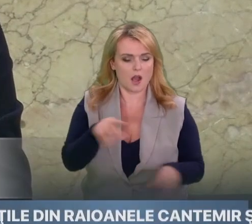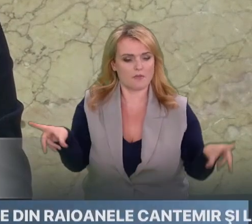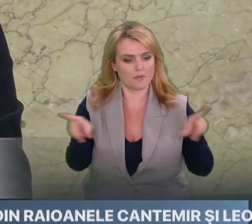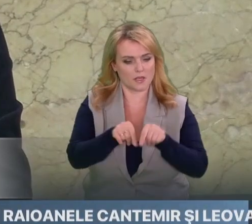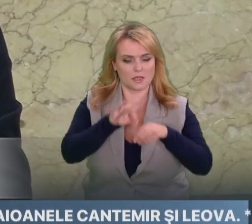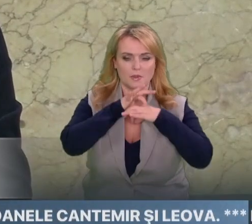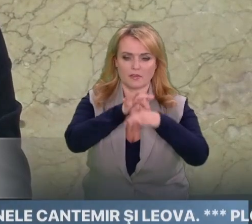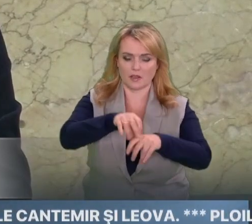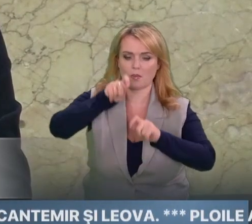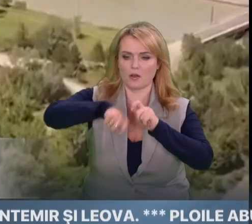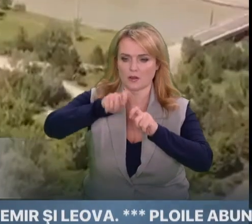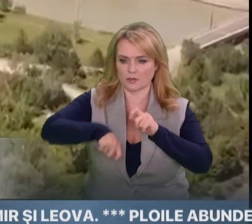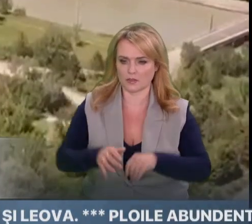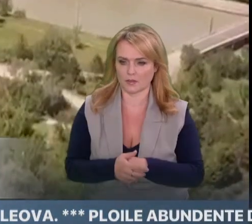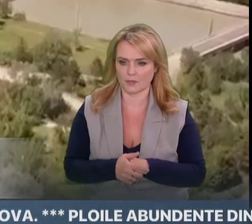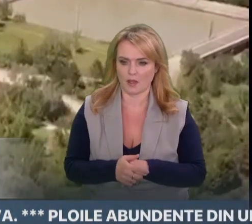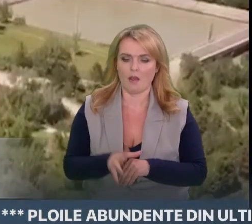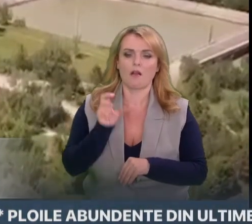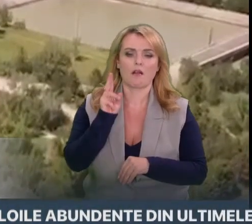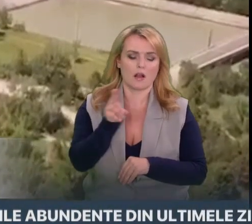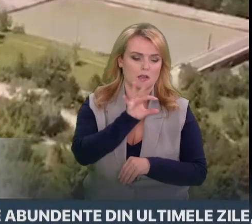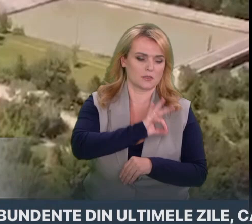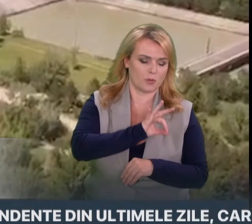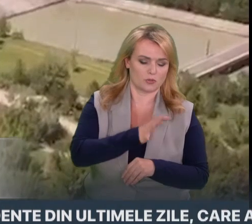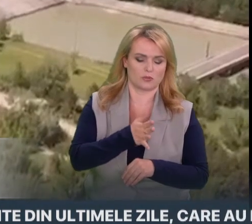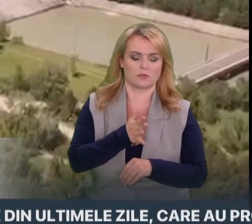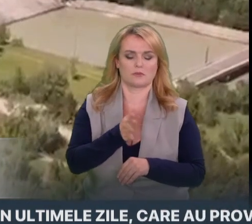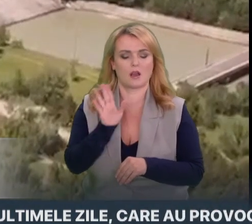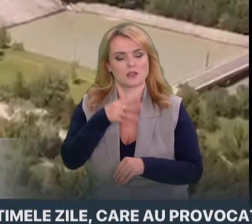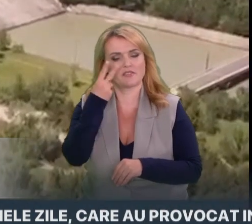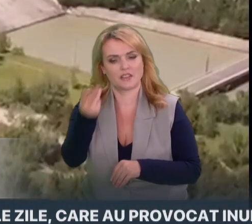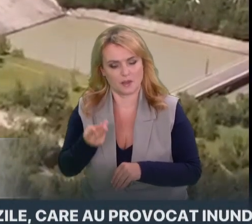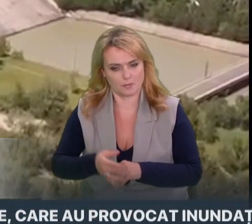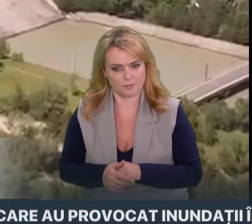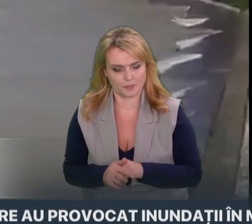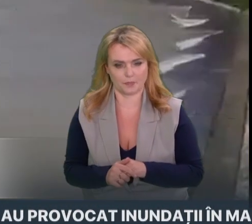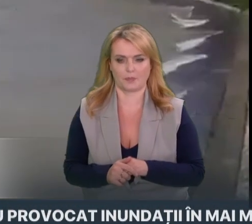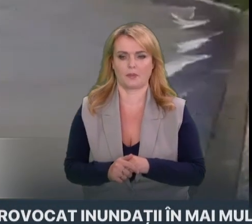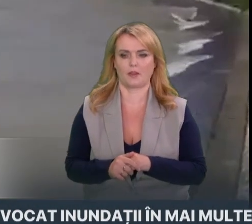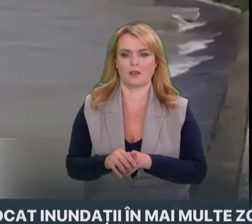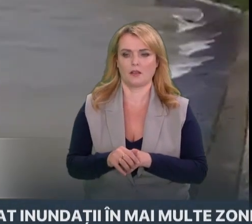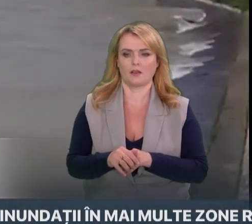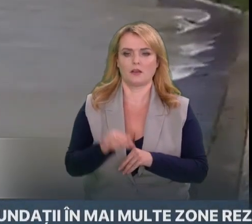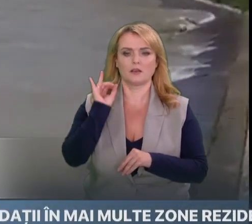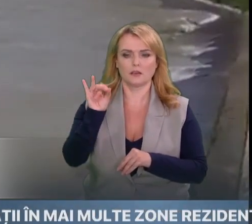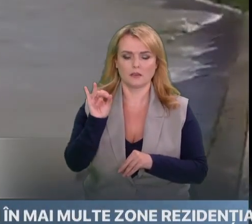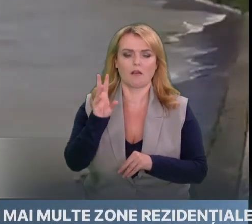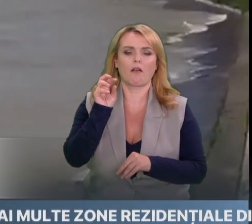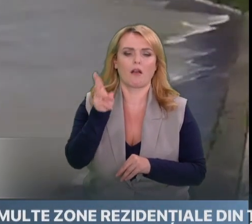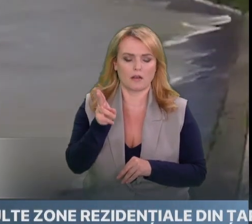cum aceste lacuri de acumulare sunt utilizate, să vedem și structura